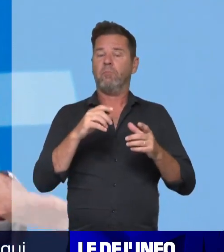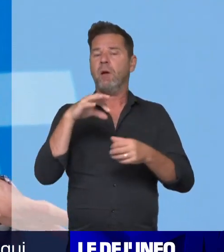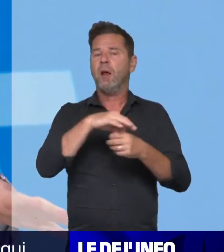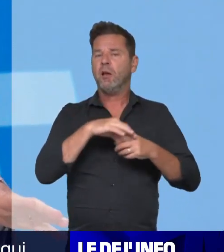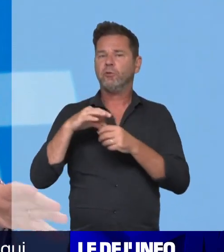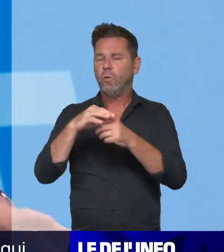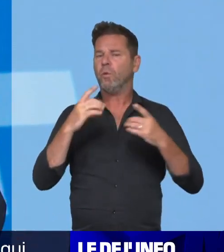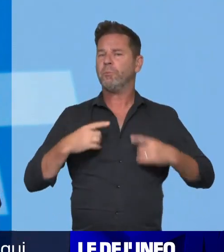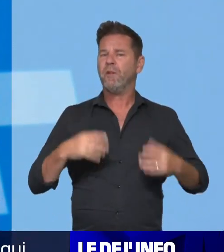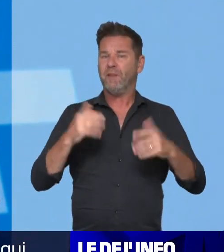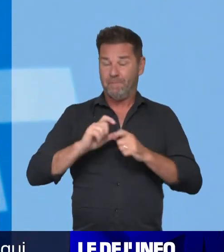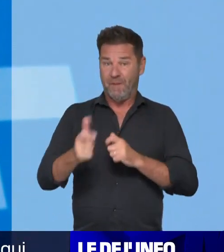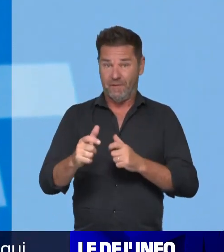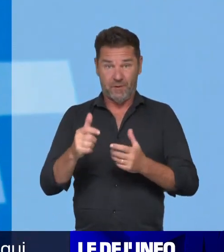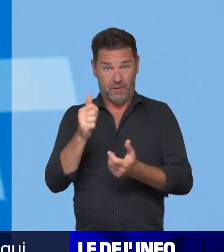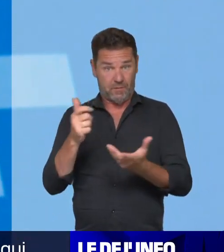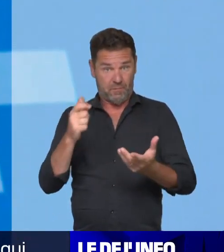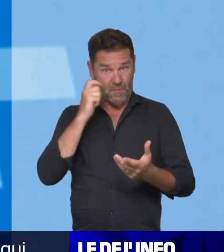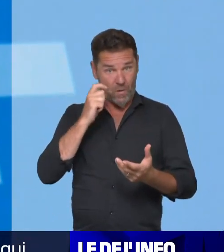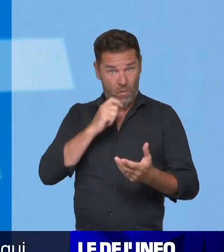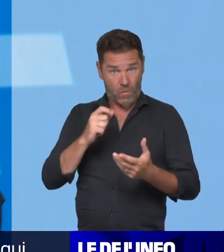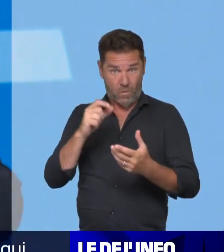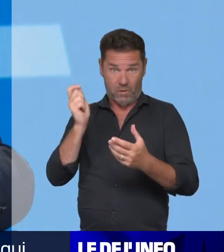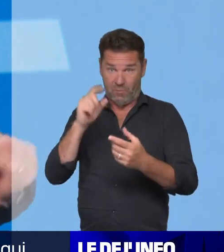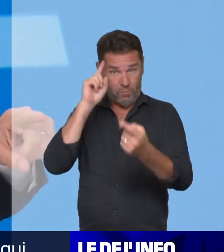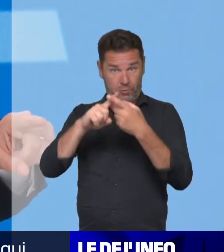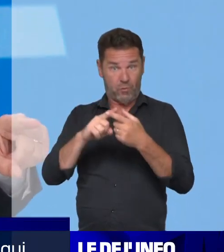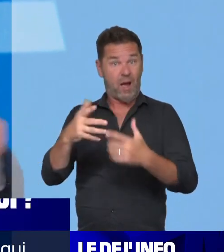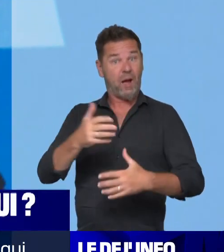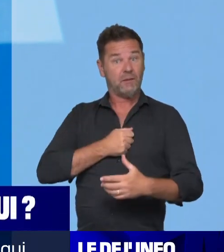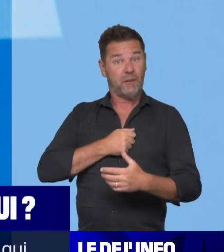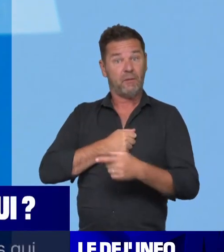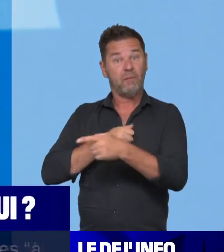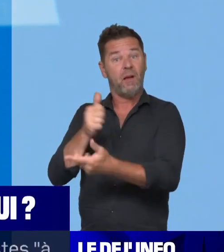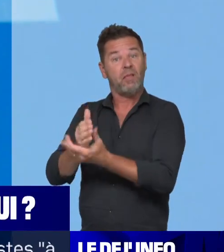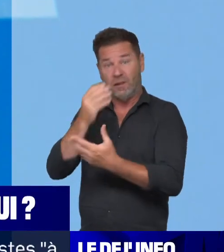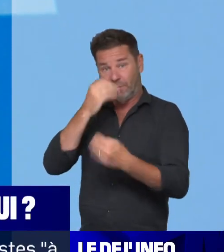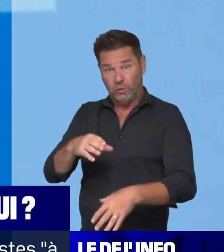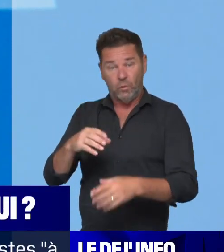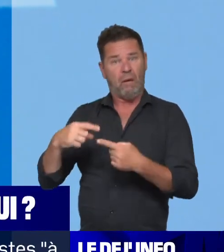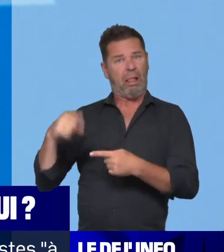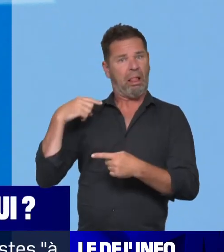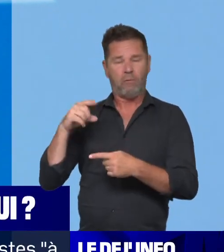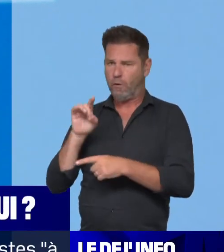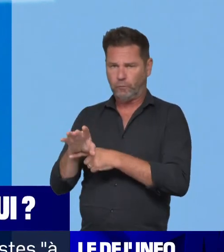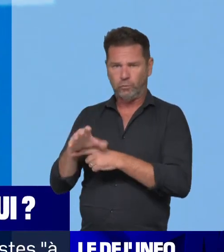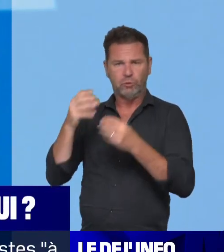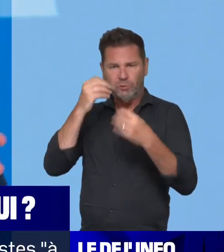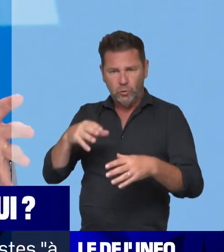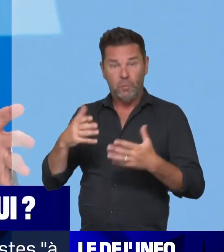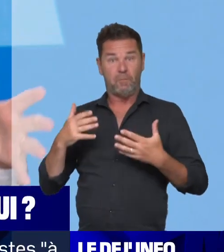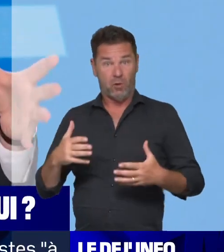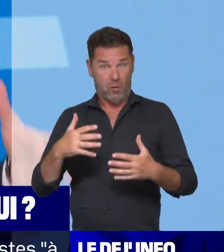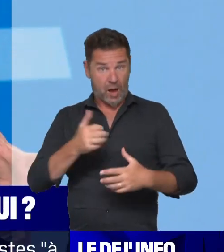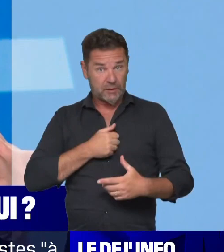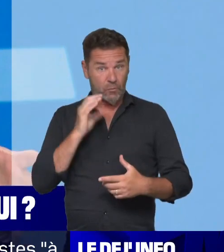pour Emmanuel Macron d'accepter la démission de Gabriel Attal, celle qu'il avait refusée il y a quelques jours, pour qu'on passe du statut de